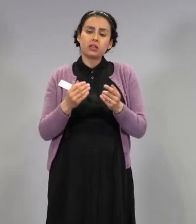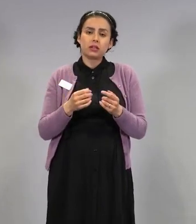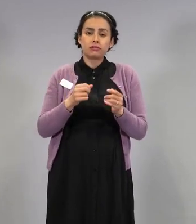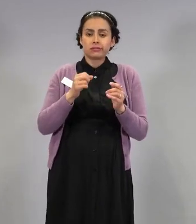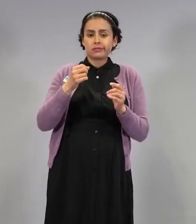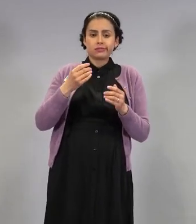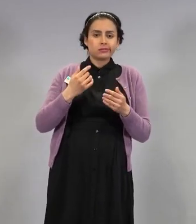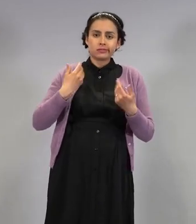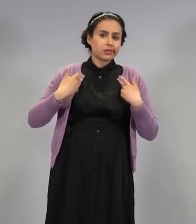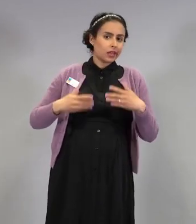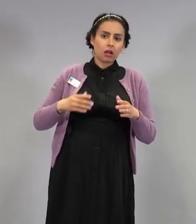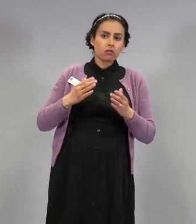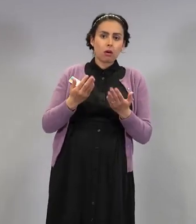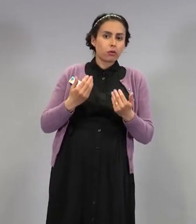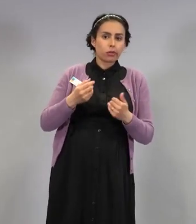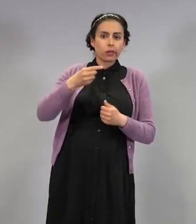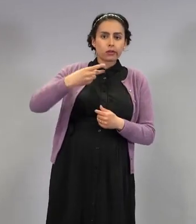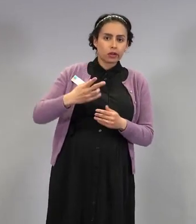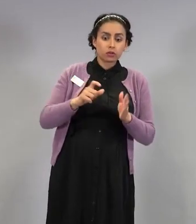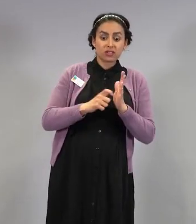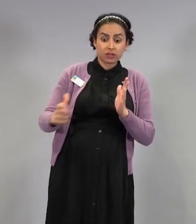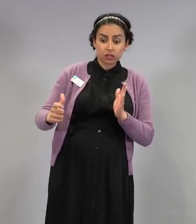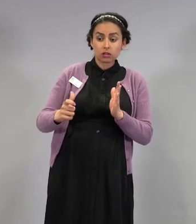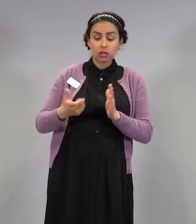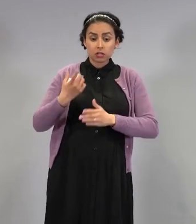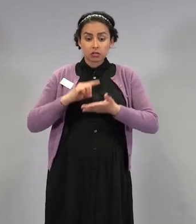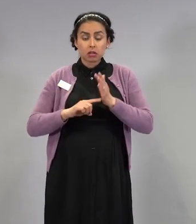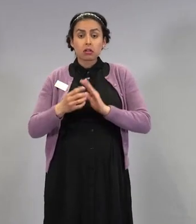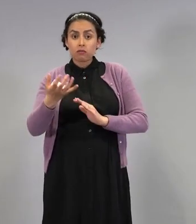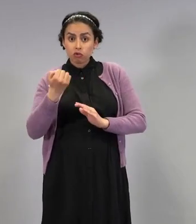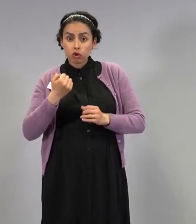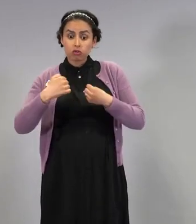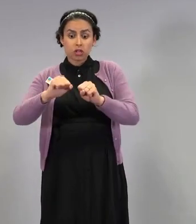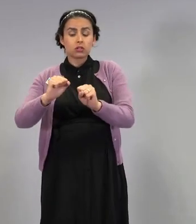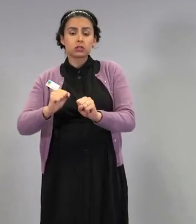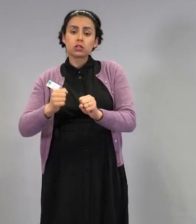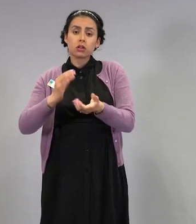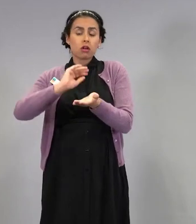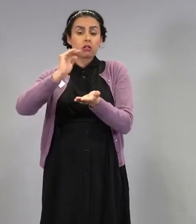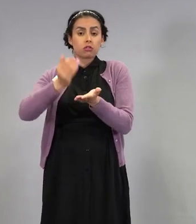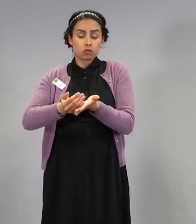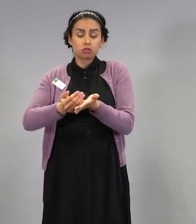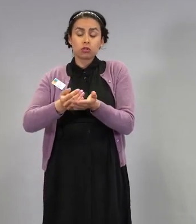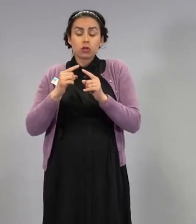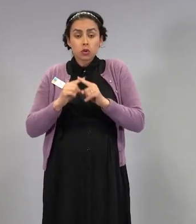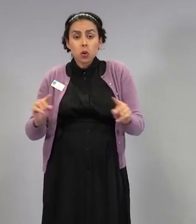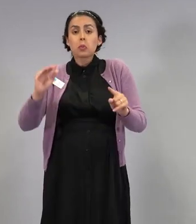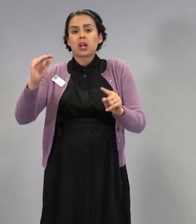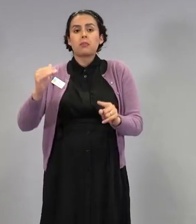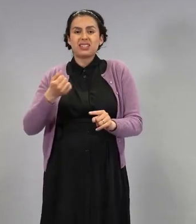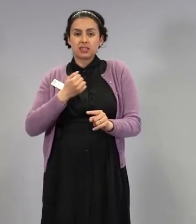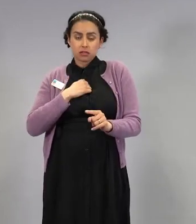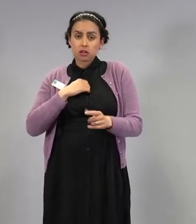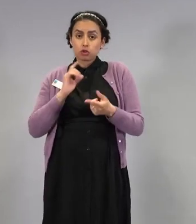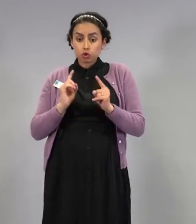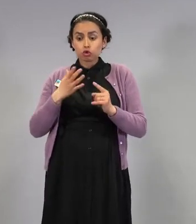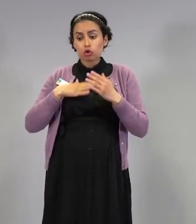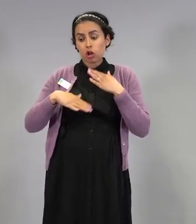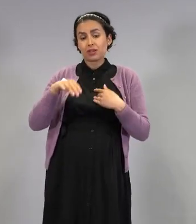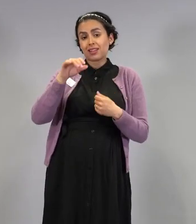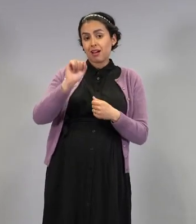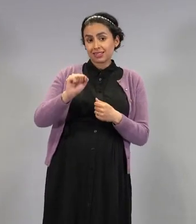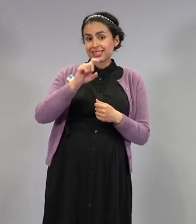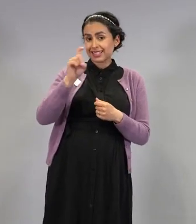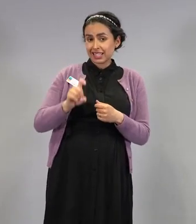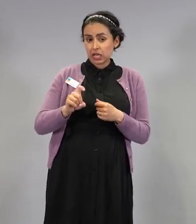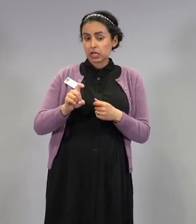tehosten rokotteen saada nopeammin, jos haluakin ottaa tätä AstraZenecaa, siis tilanteessa, missä se ensimmäinen annos